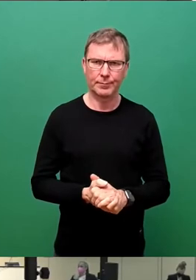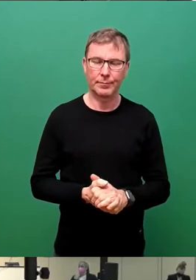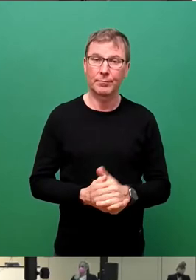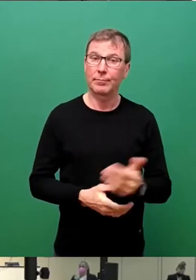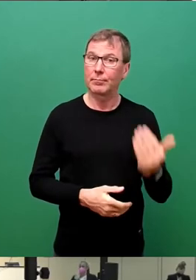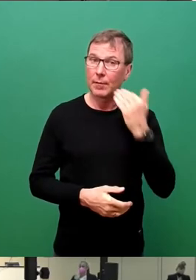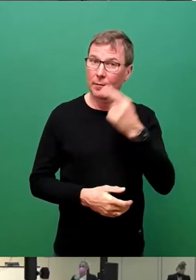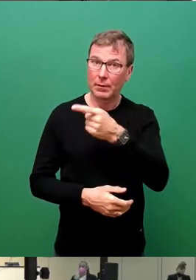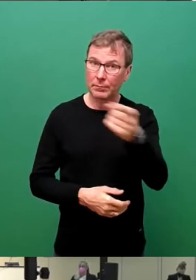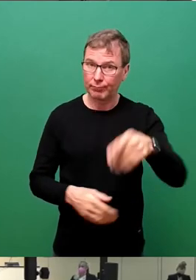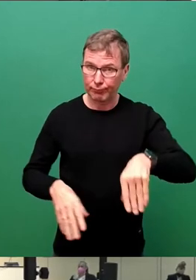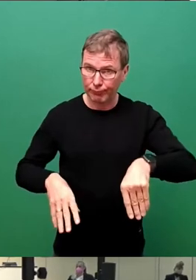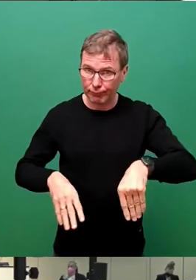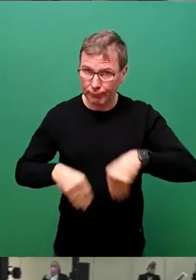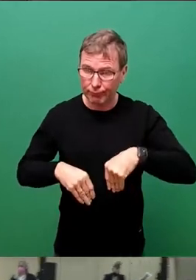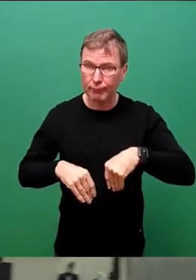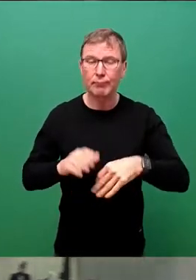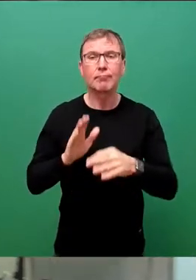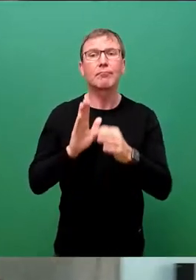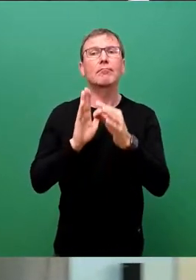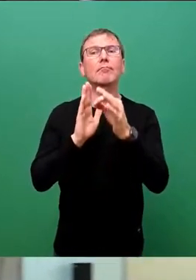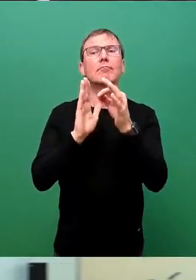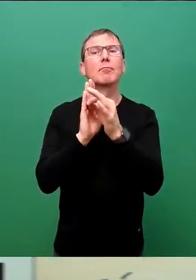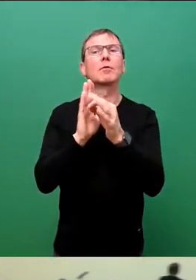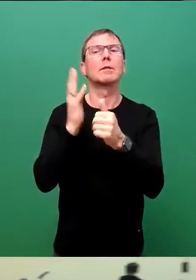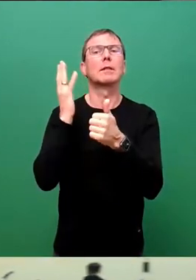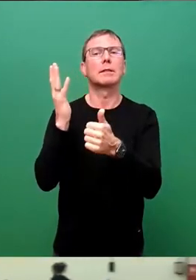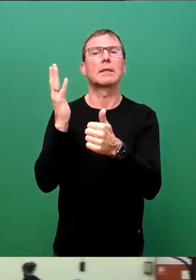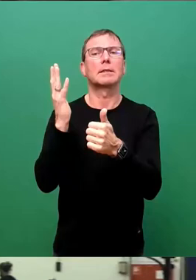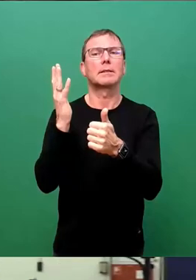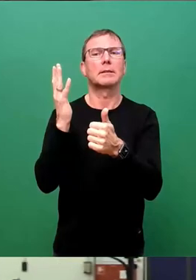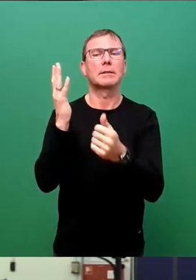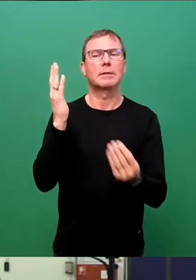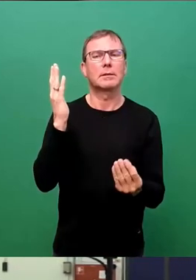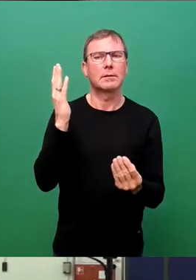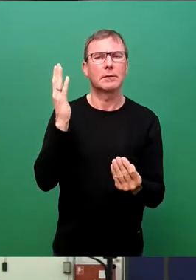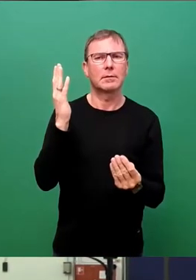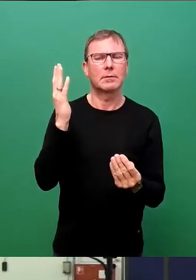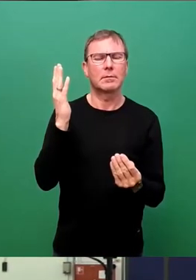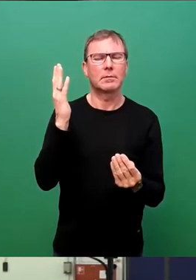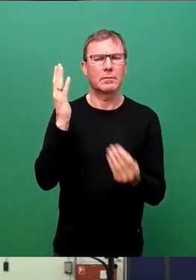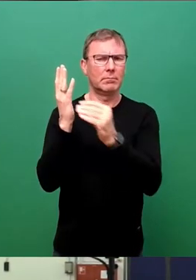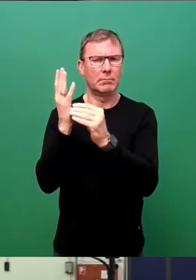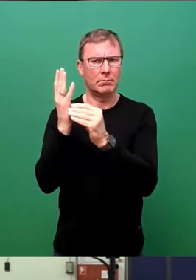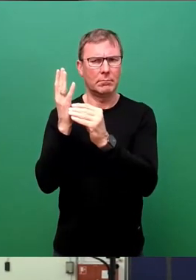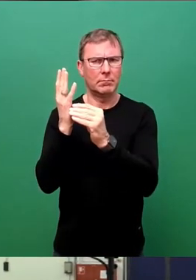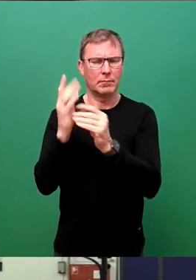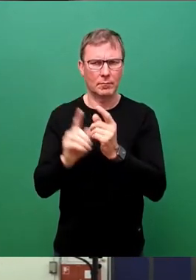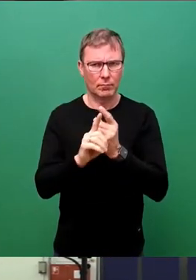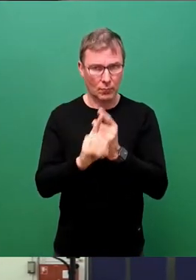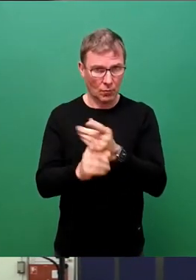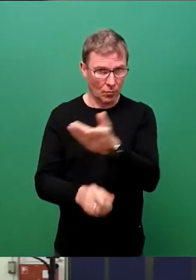diesem im Punkt 6 oder hinten dran folgen möchte,